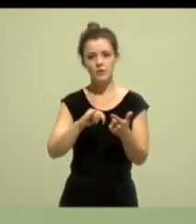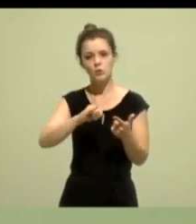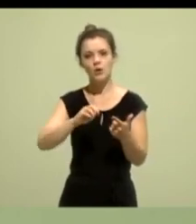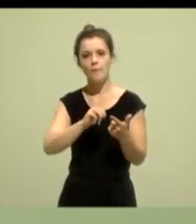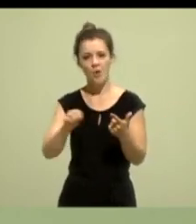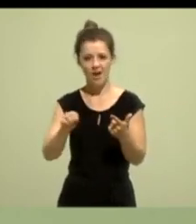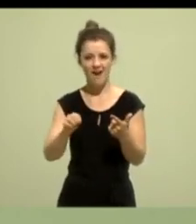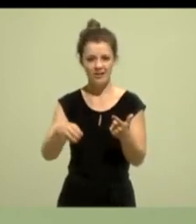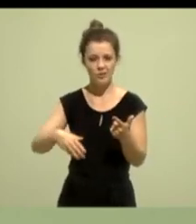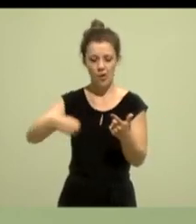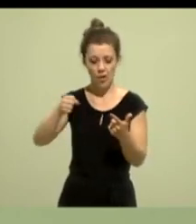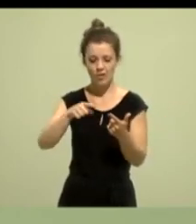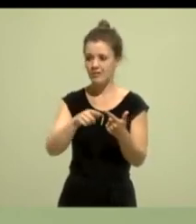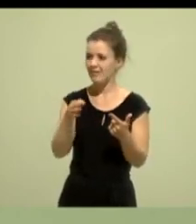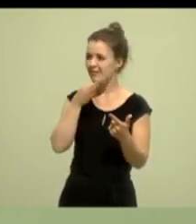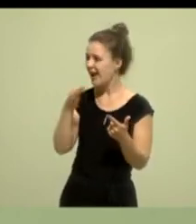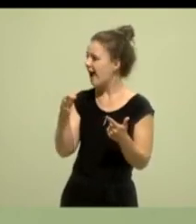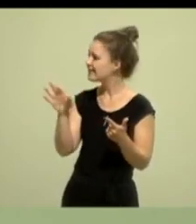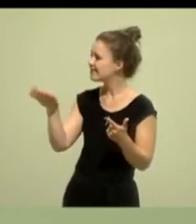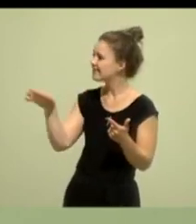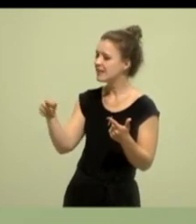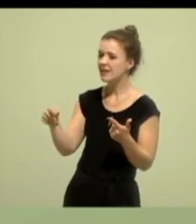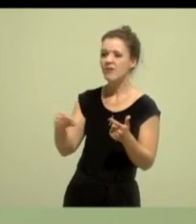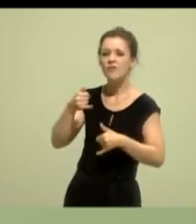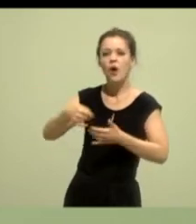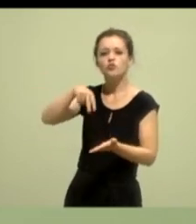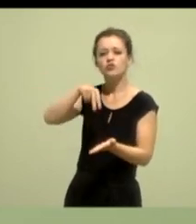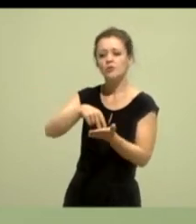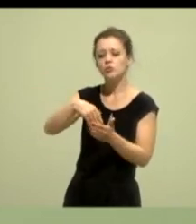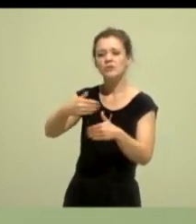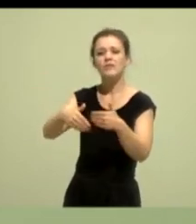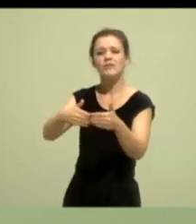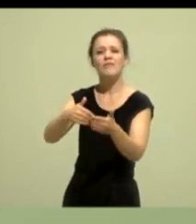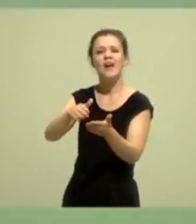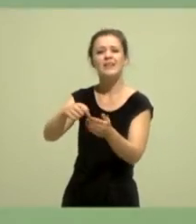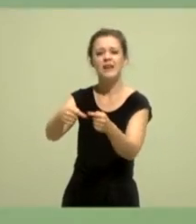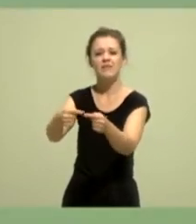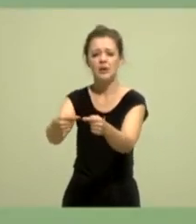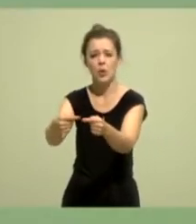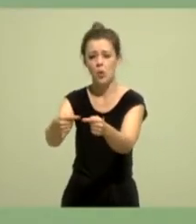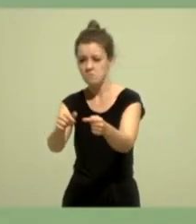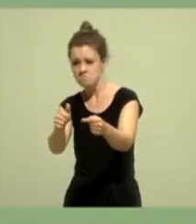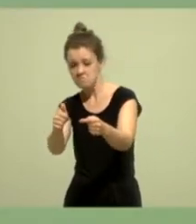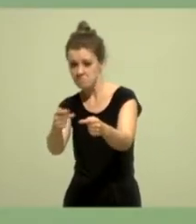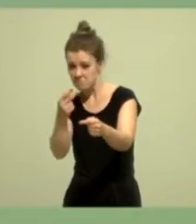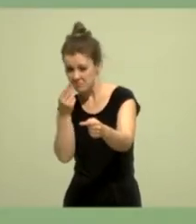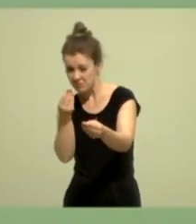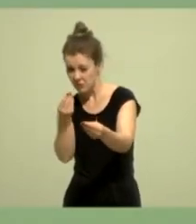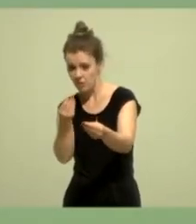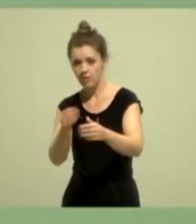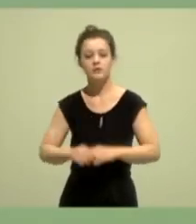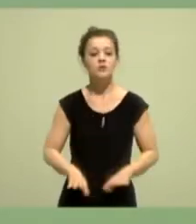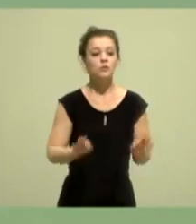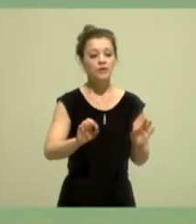Potenzial für die Weiterentwicklung des Frauenstatuts siehst du? Du hast für die Beantwortung zwei Minuten Zeit. Vielen Dank für die Fragen. Ich fange mit der zweiten